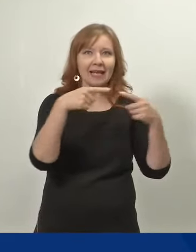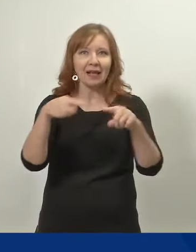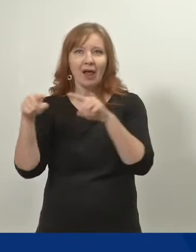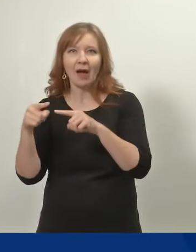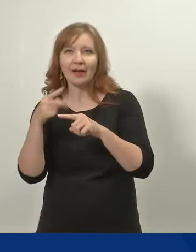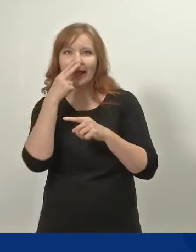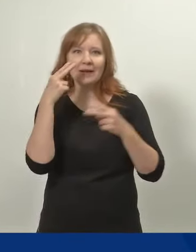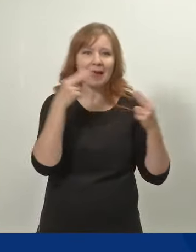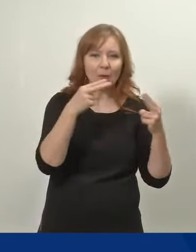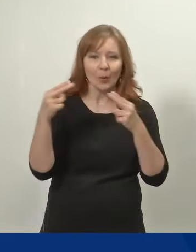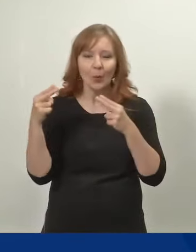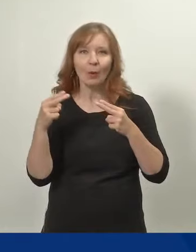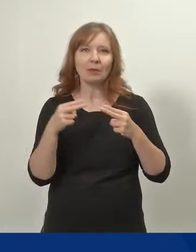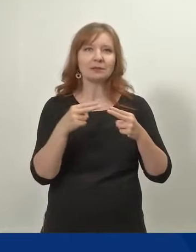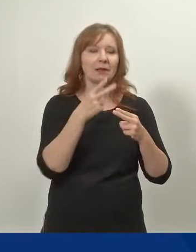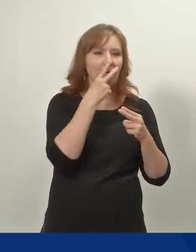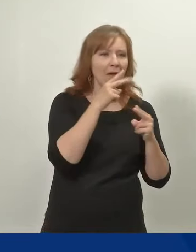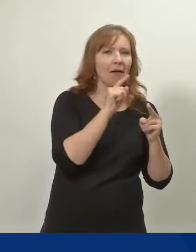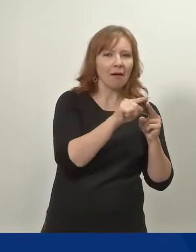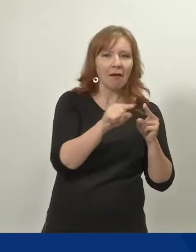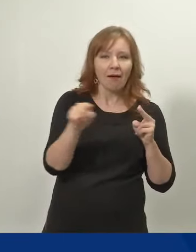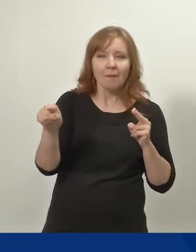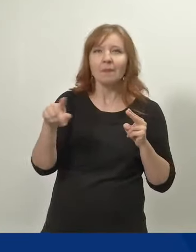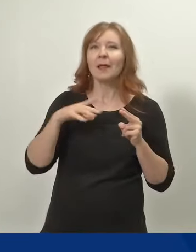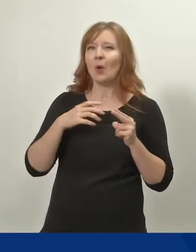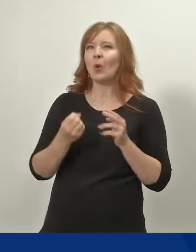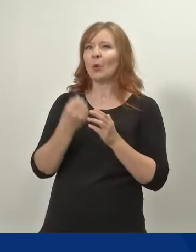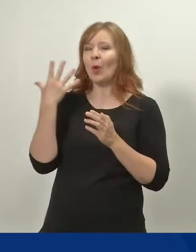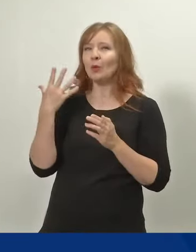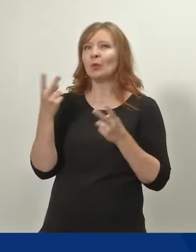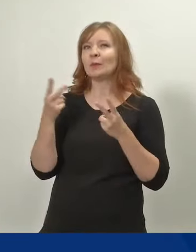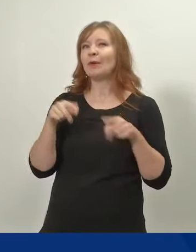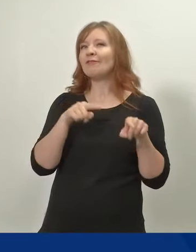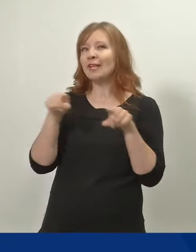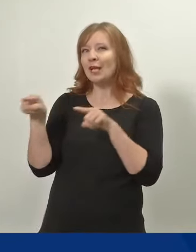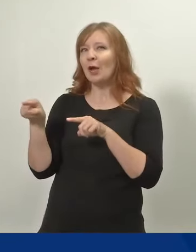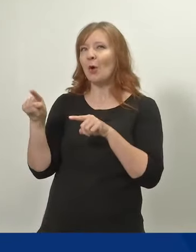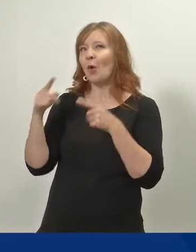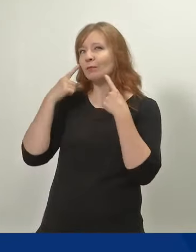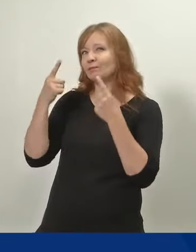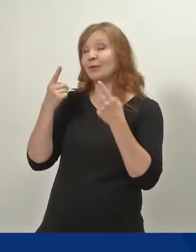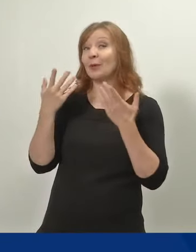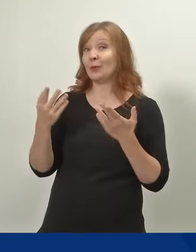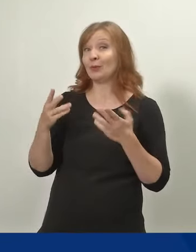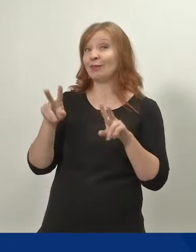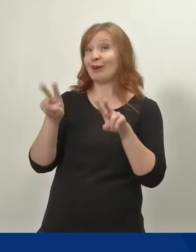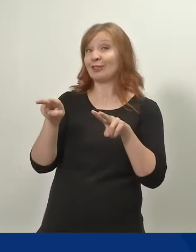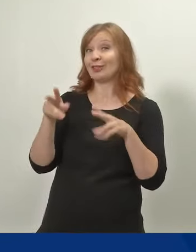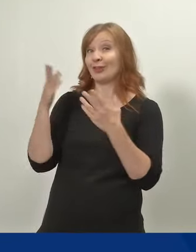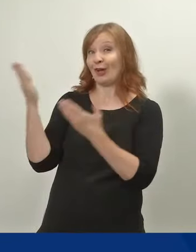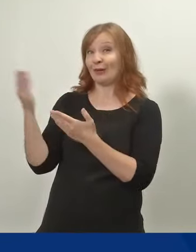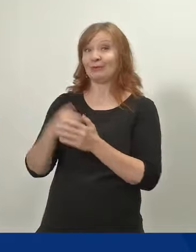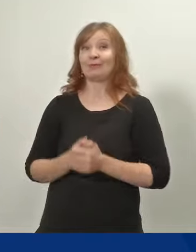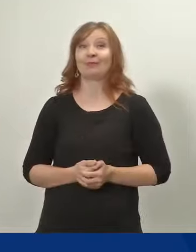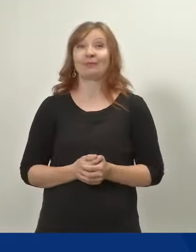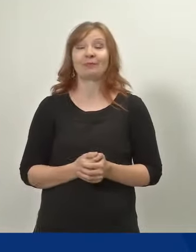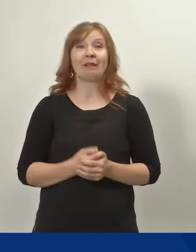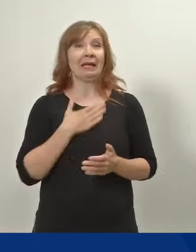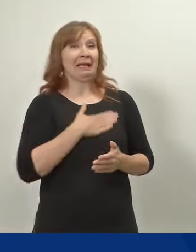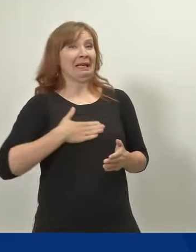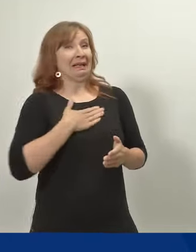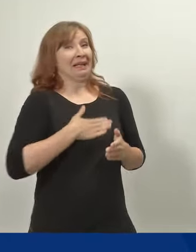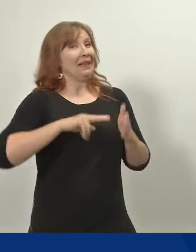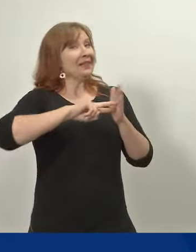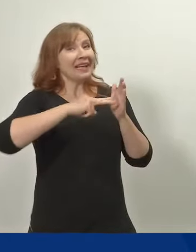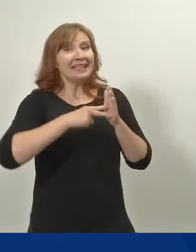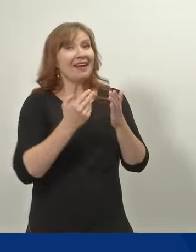Tätä uudistusta havainnollistamaan onkin luotu pieni video, jonka katsomme nyt. Valitettavasti teknisistä